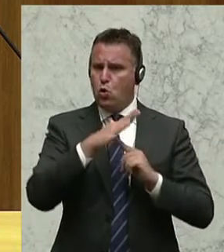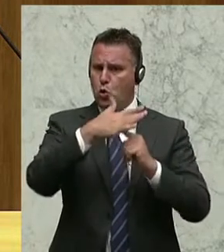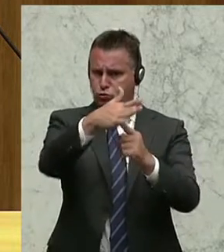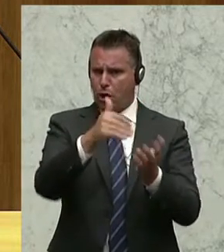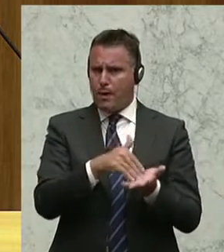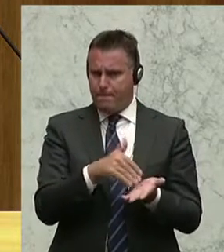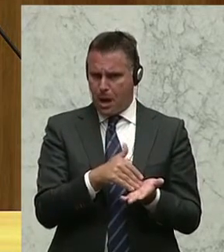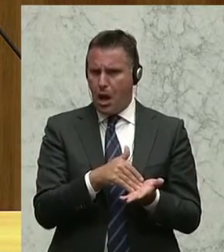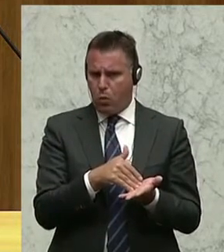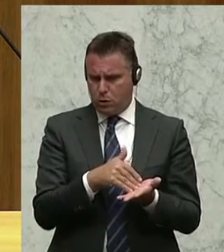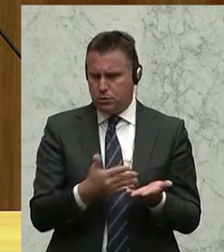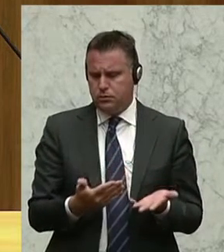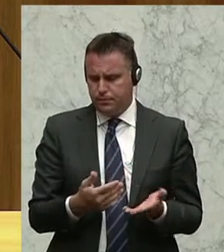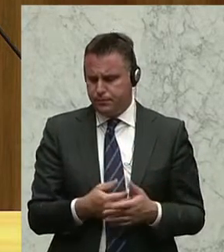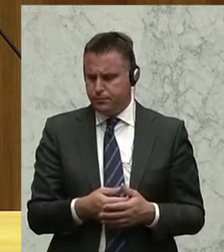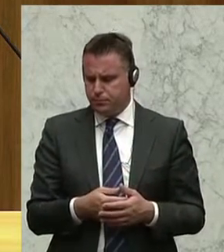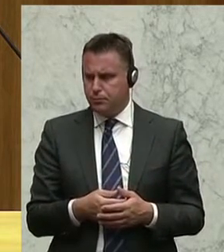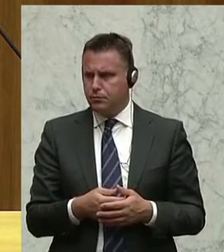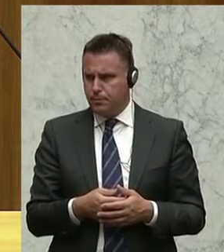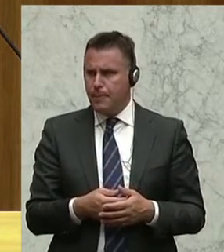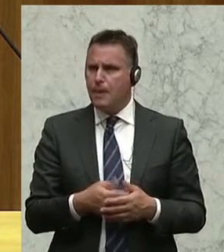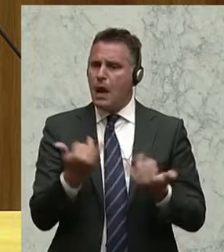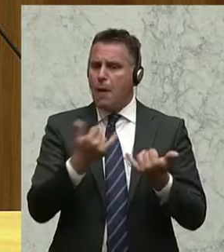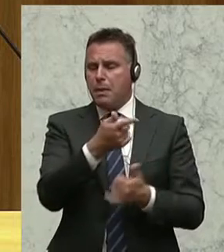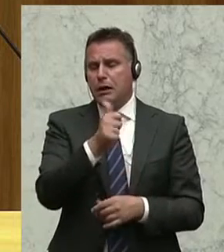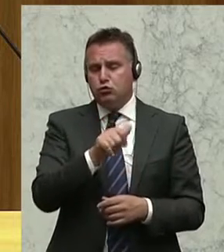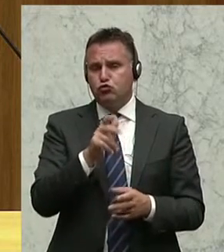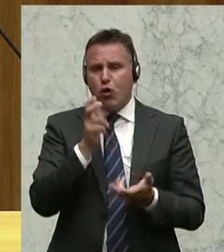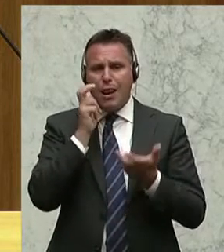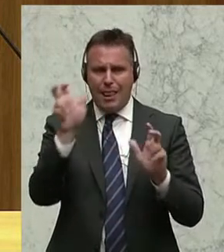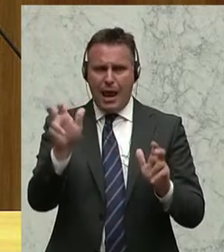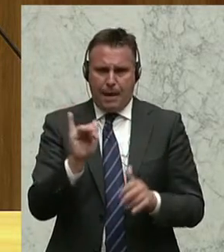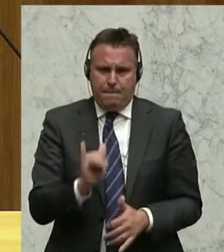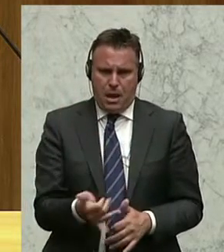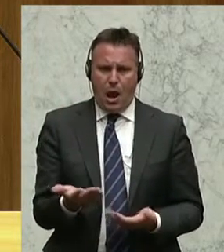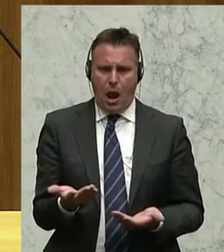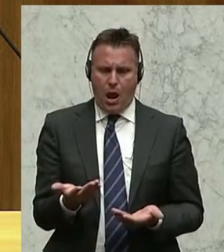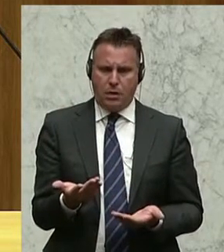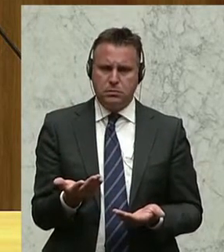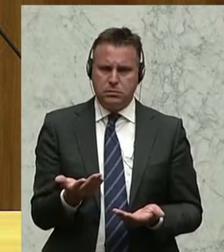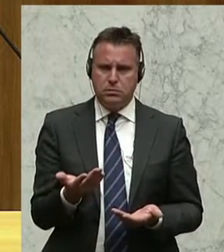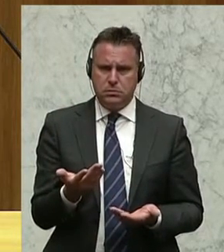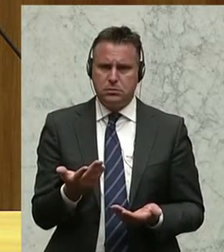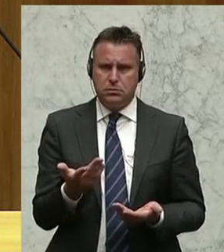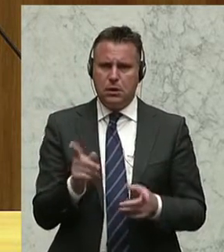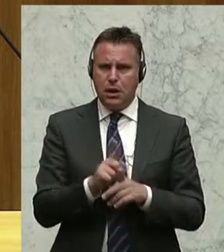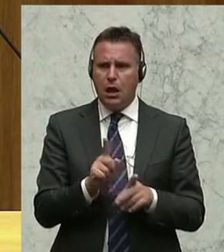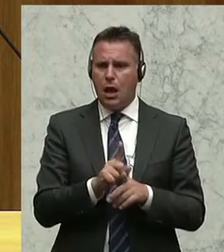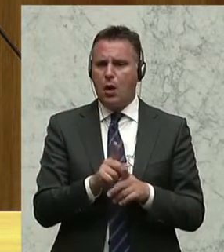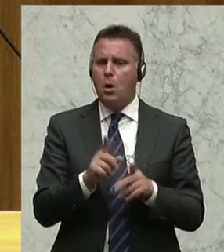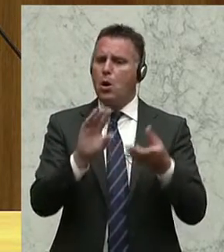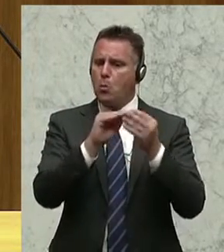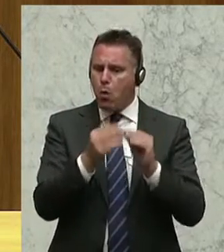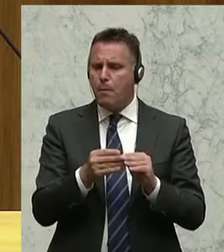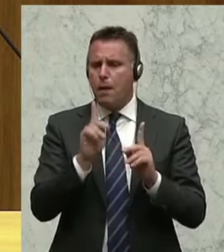hier notwendig sind. Da kommt es natürlich immer wieder zu Lärmbelästigung, da kommt es natürlich immer wieder auch zu verschiedenen